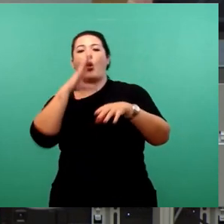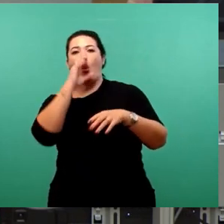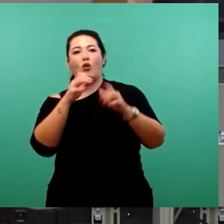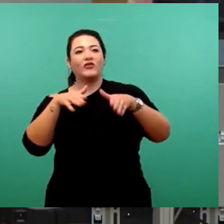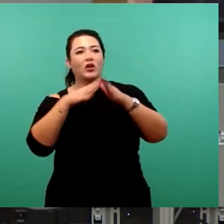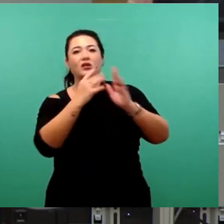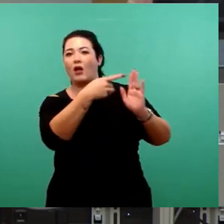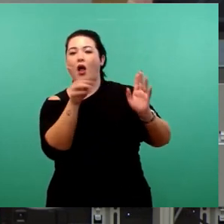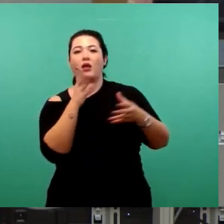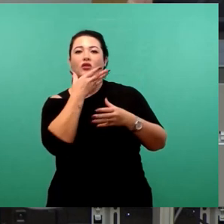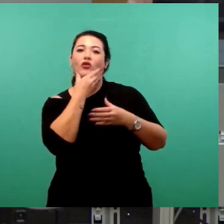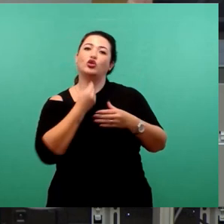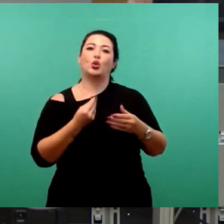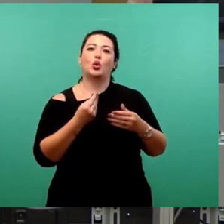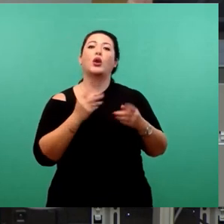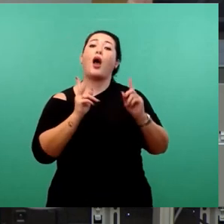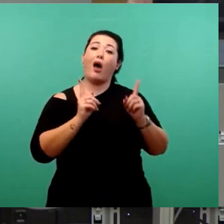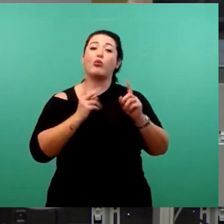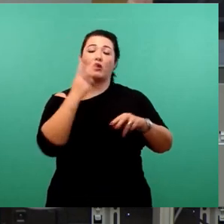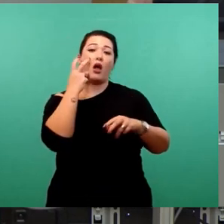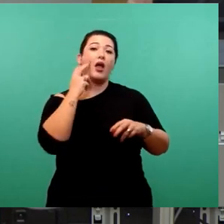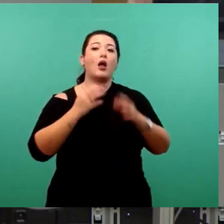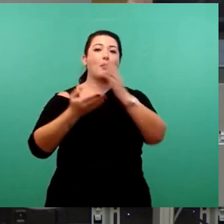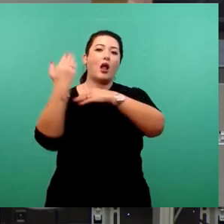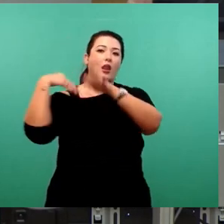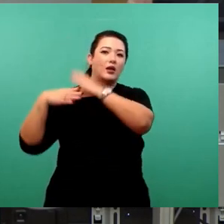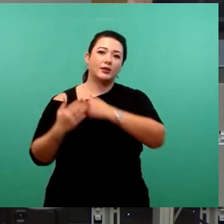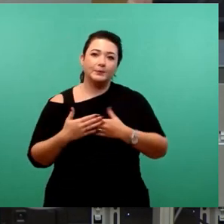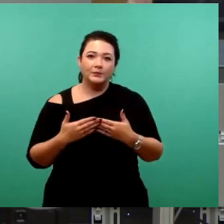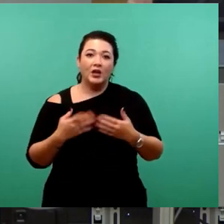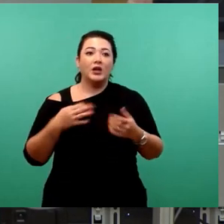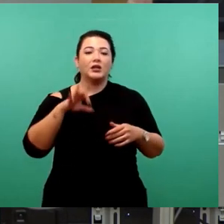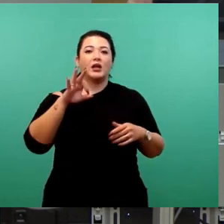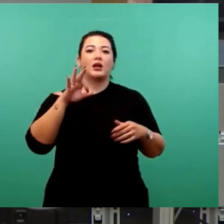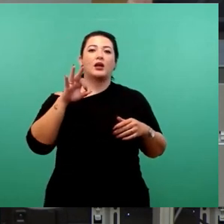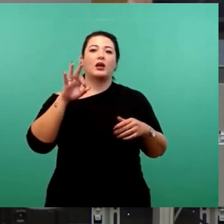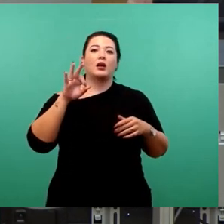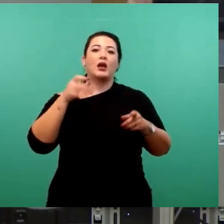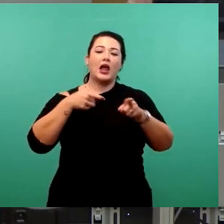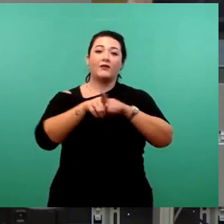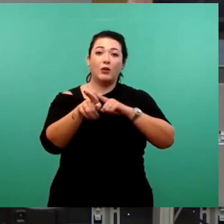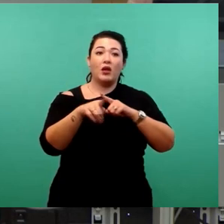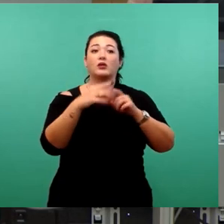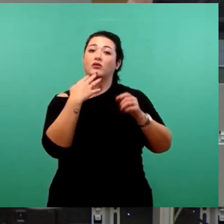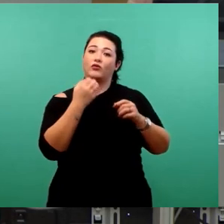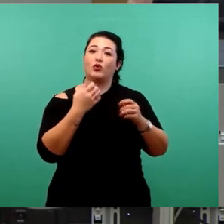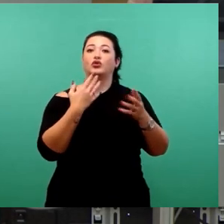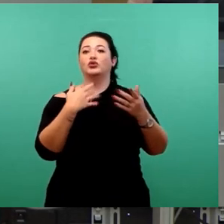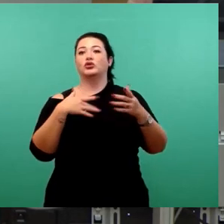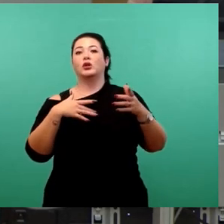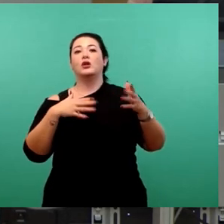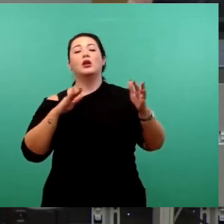wunderbar und ehemalig. Die SPD will eine zukunftsfähige, eine soziale und solidarische Stadt.